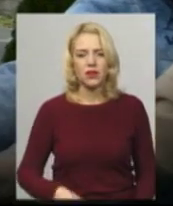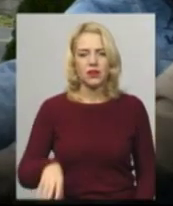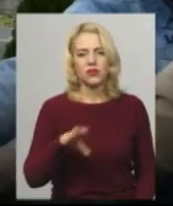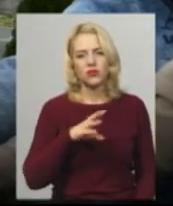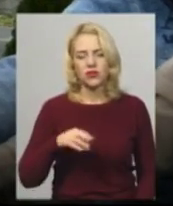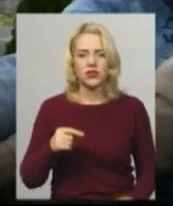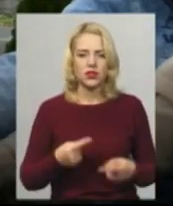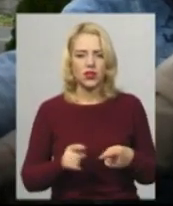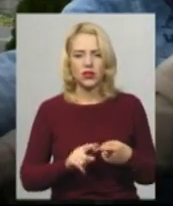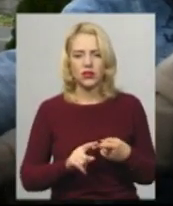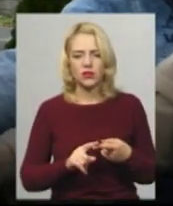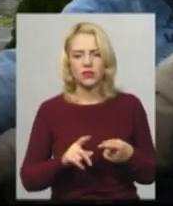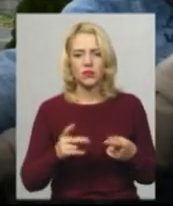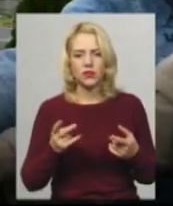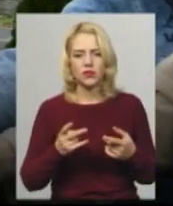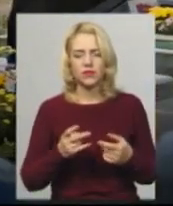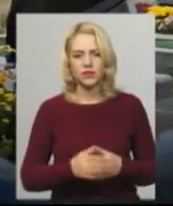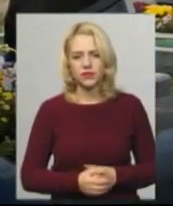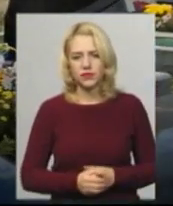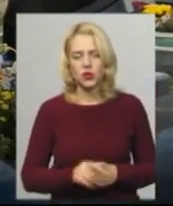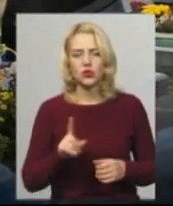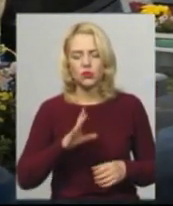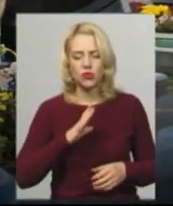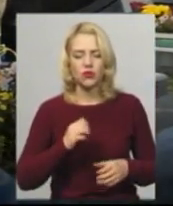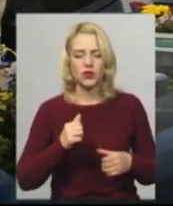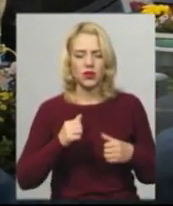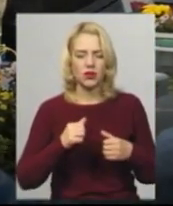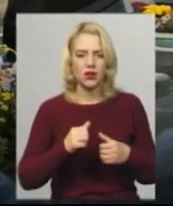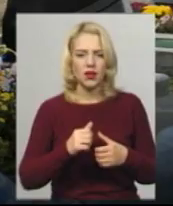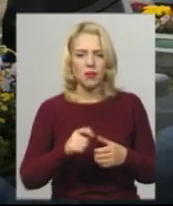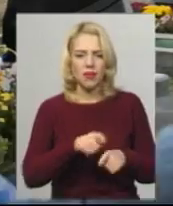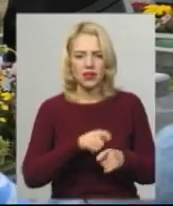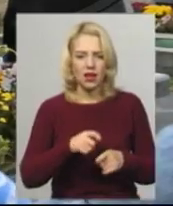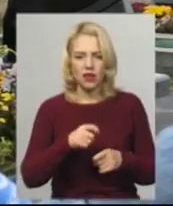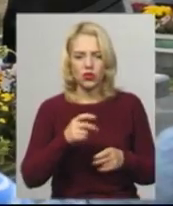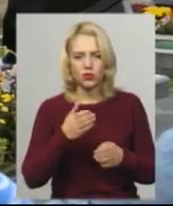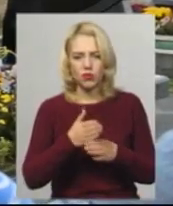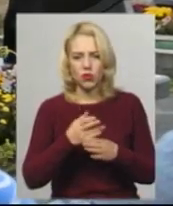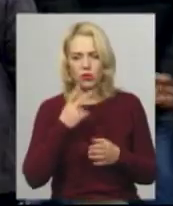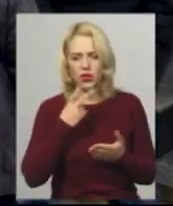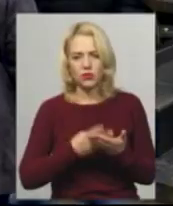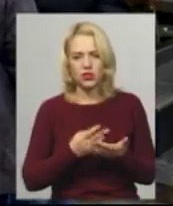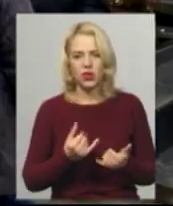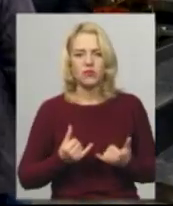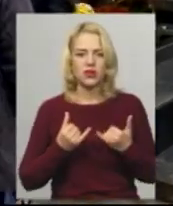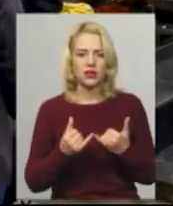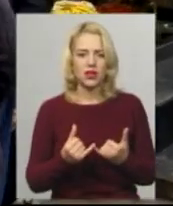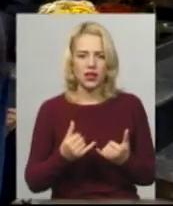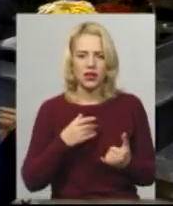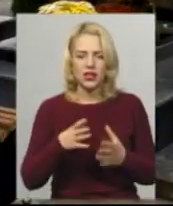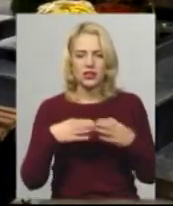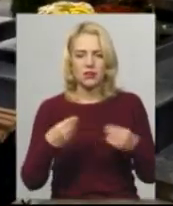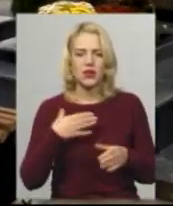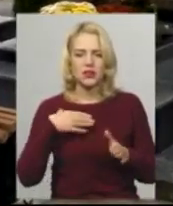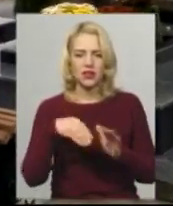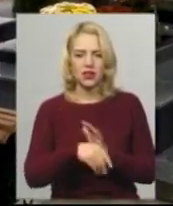витрати, пов'язані з похоронами, матеріальну допомогу, передбачаємо для сімей загиблих героїв. Світлана Поробок, Андрій